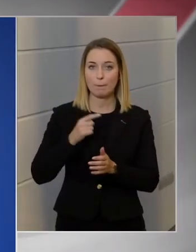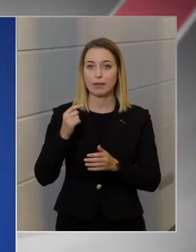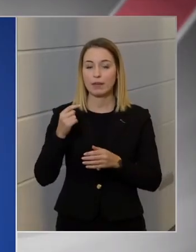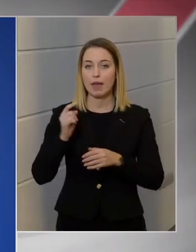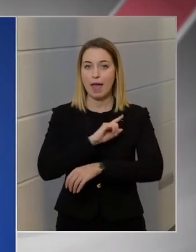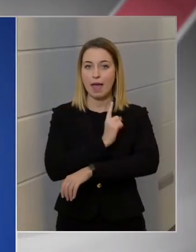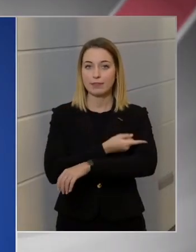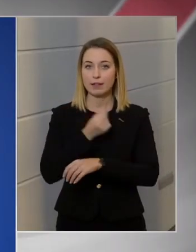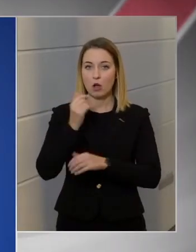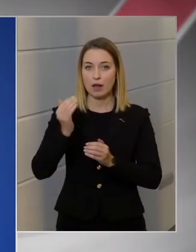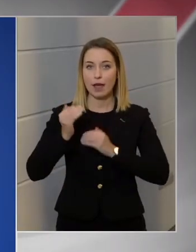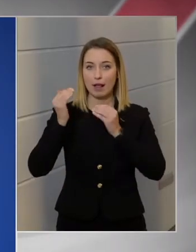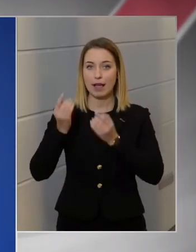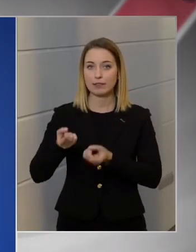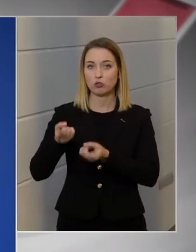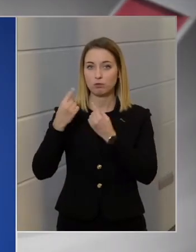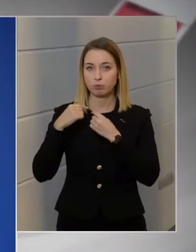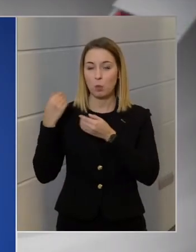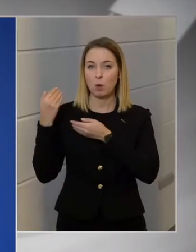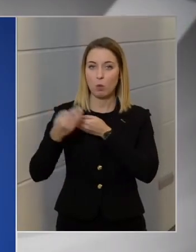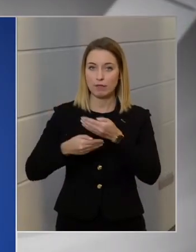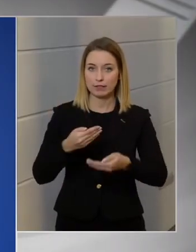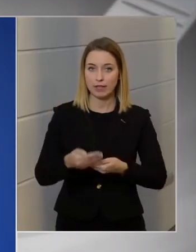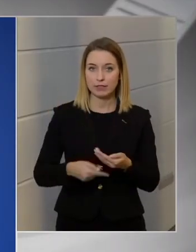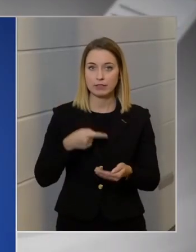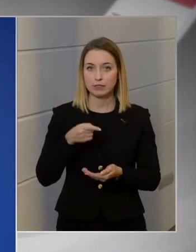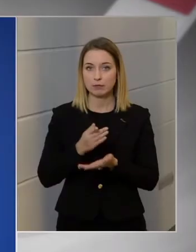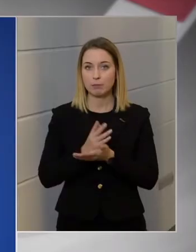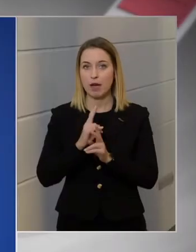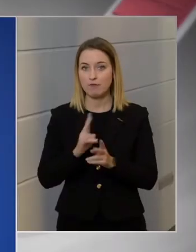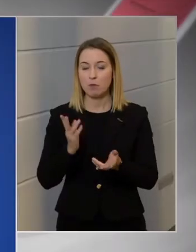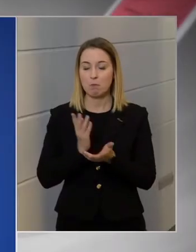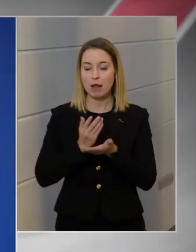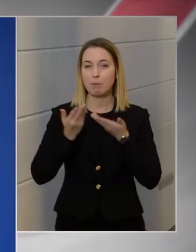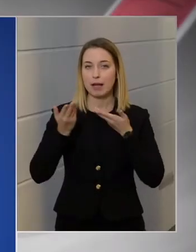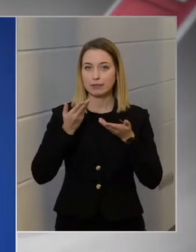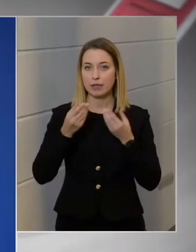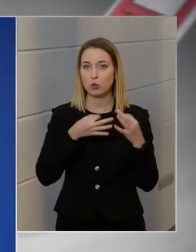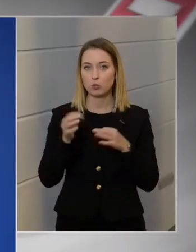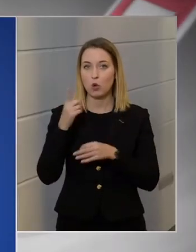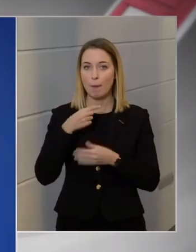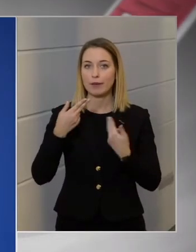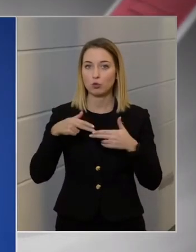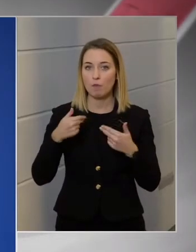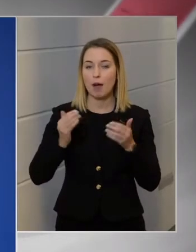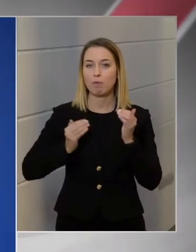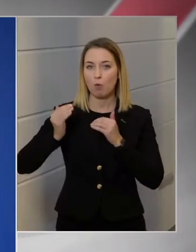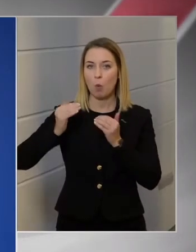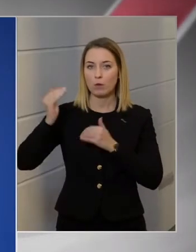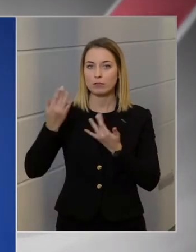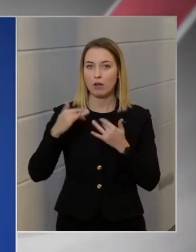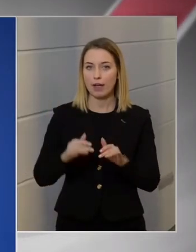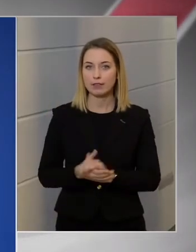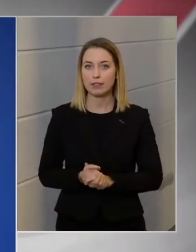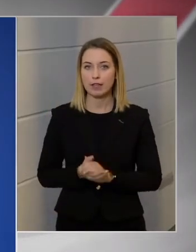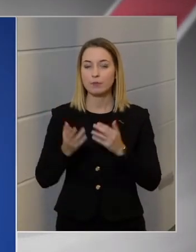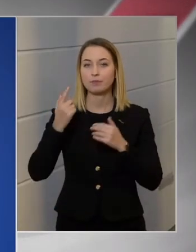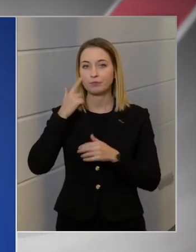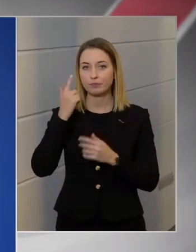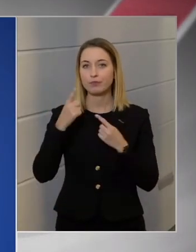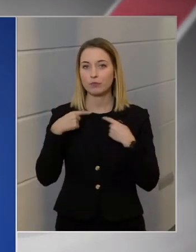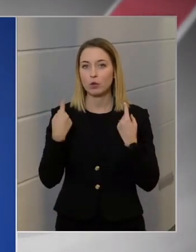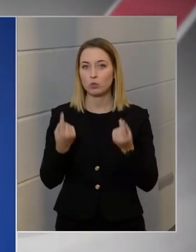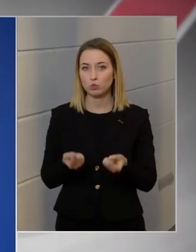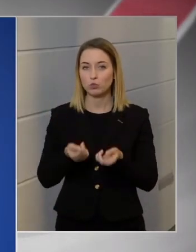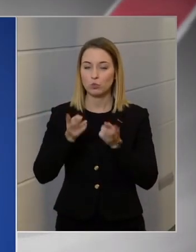következik. Itt még pluszban van egy már említett és megtárgyalt ügy, ami továbbfokozta a helyzetet. Tehát tudjuk,